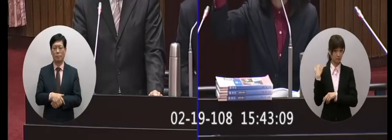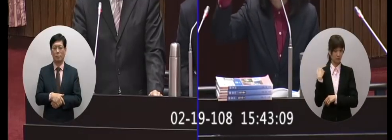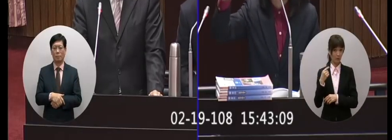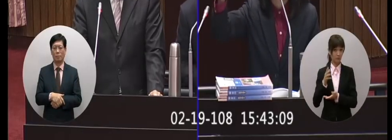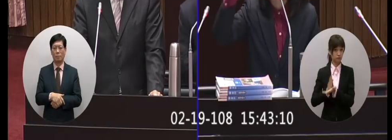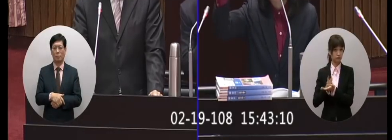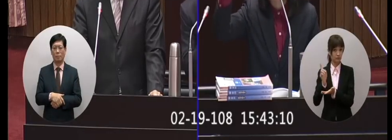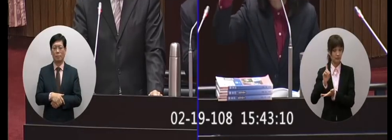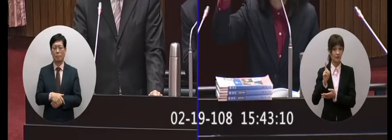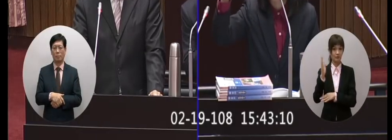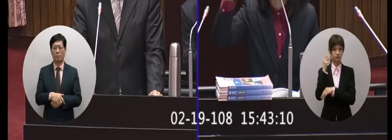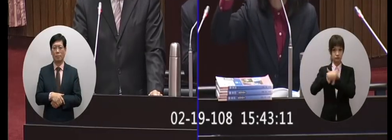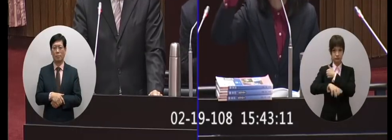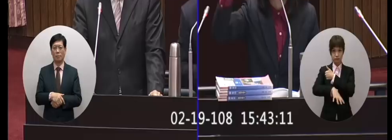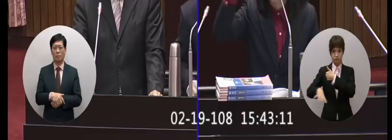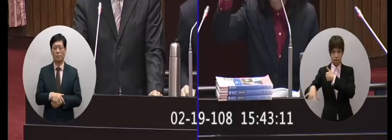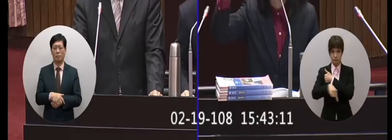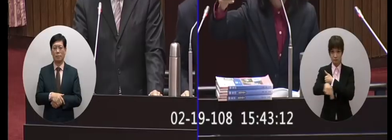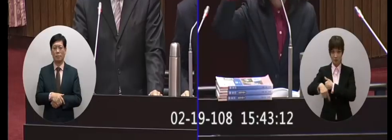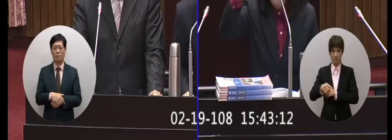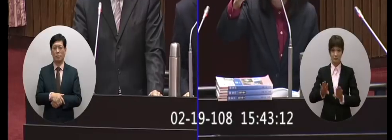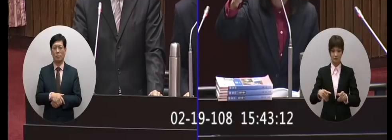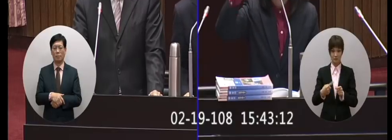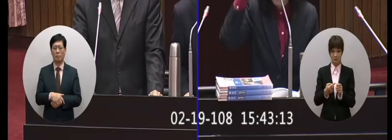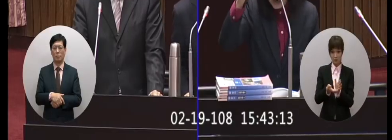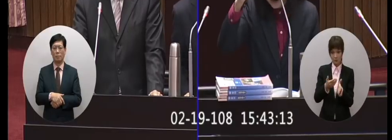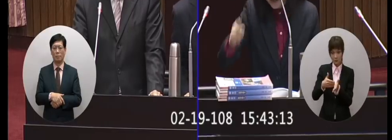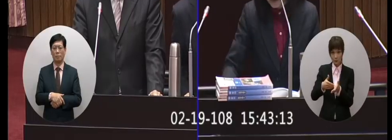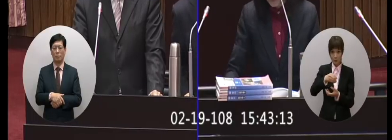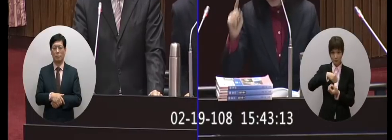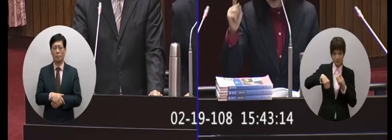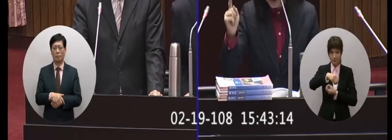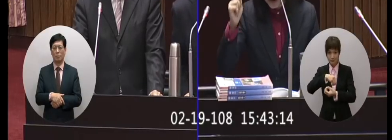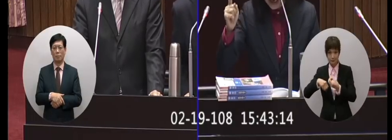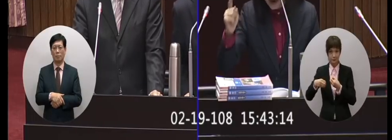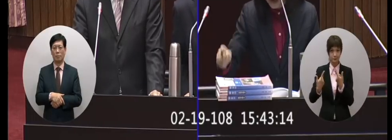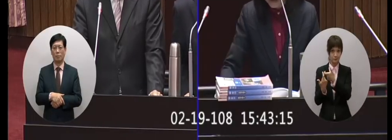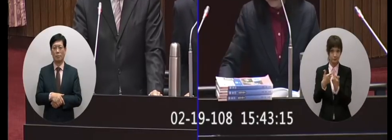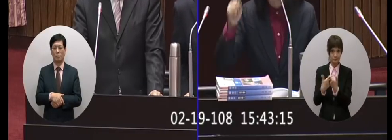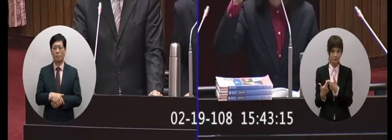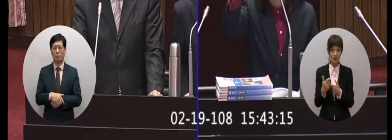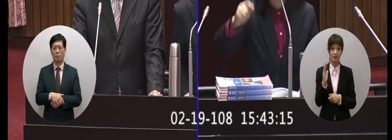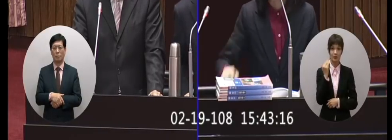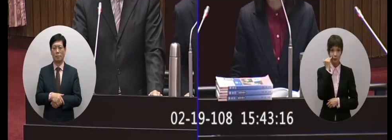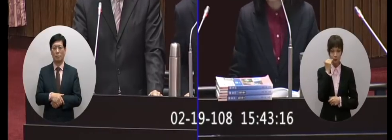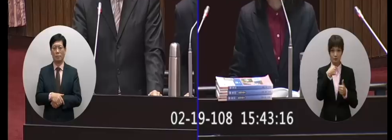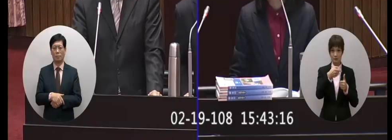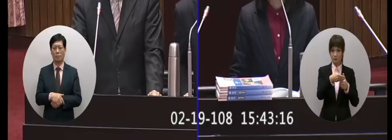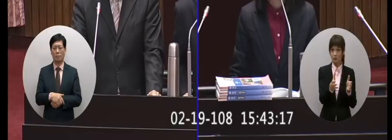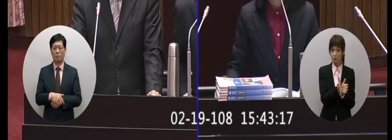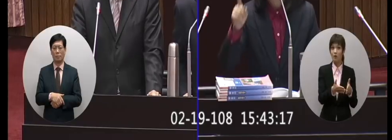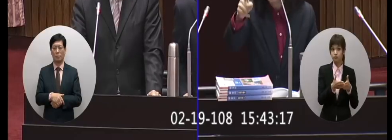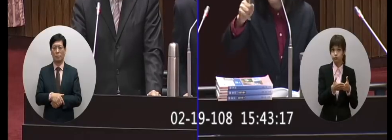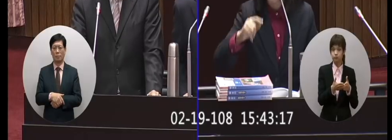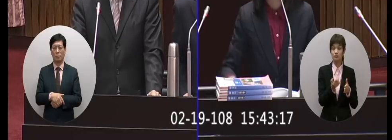由各部會裡面今年預算去雲資但教育部如需額外預算執行可惡實編列